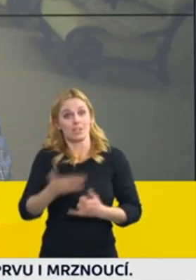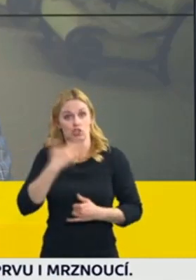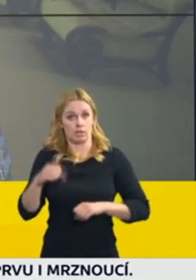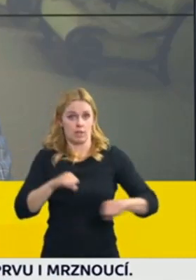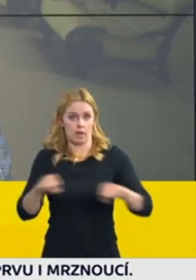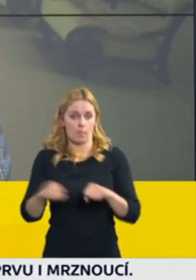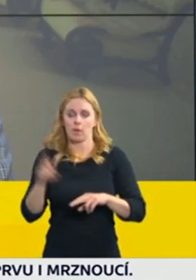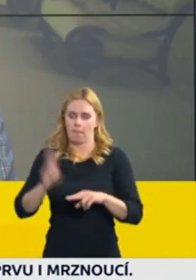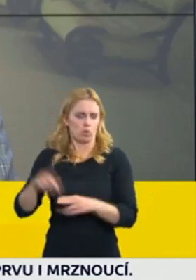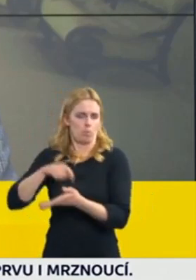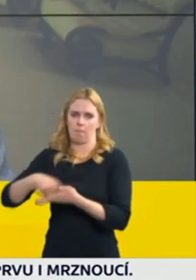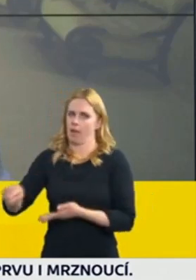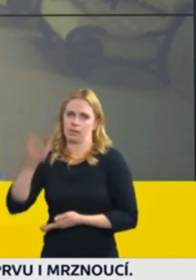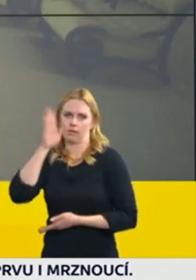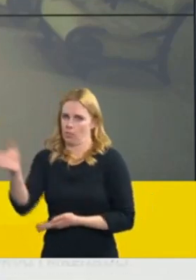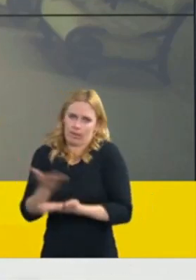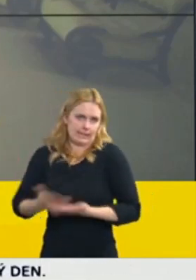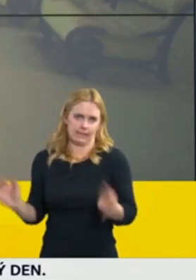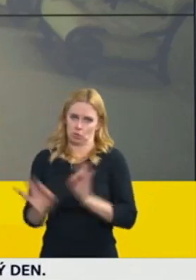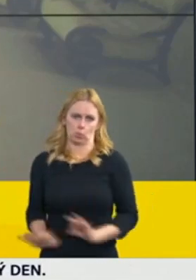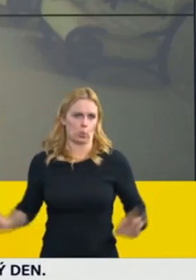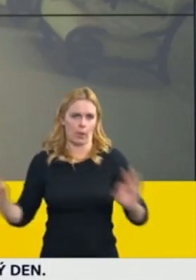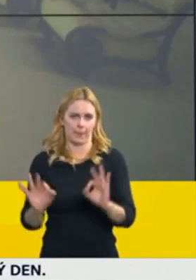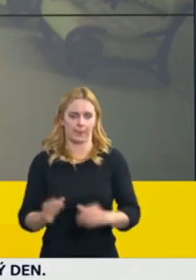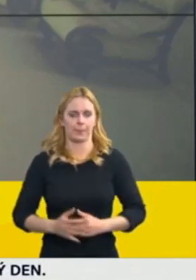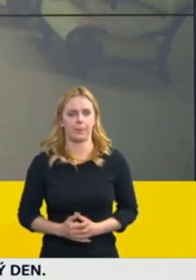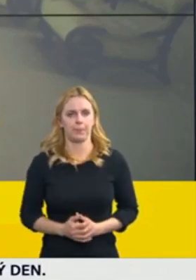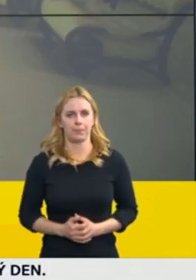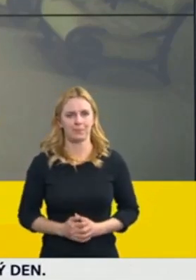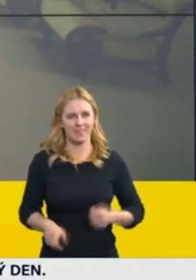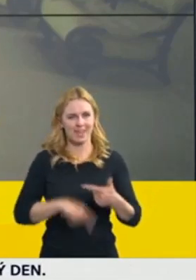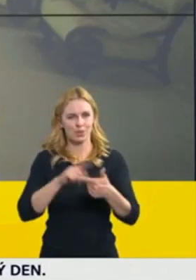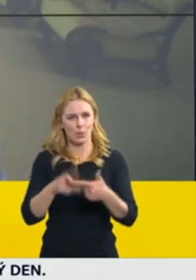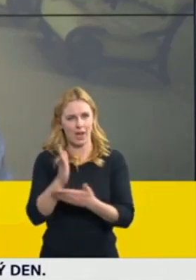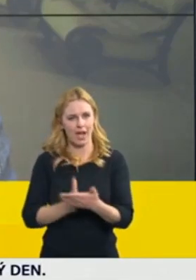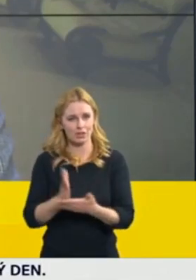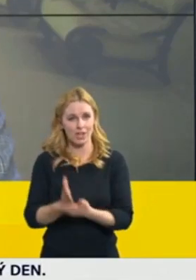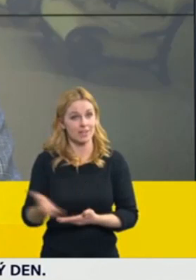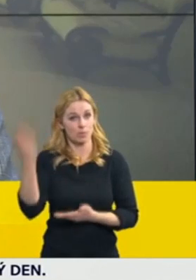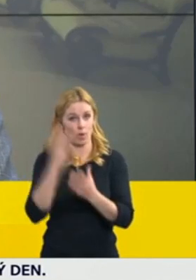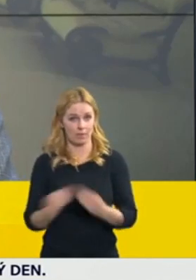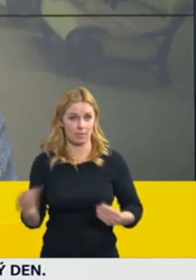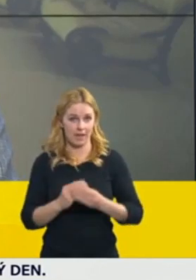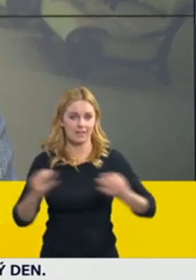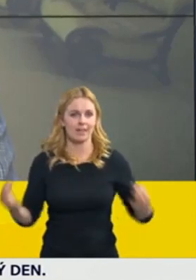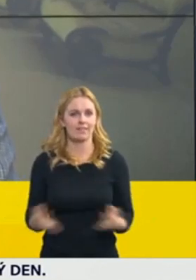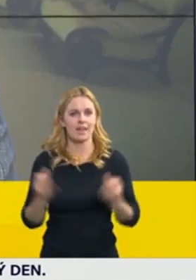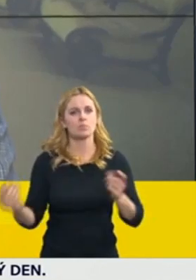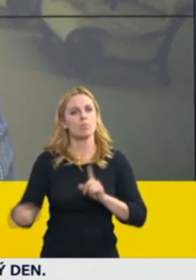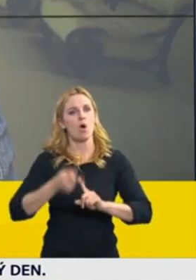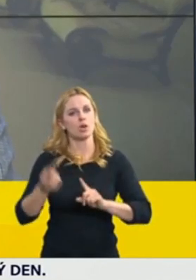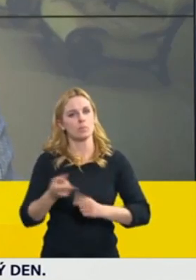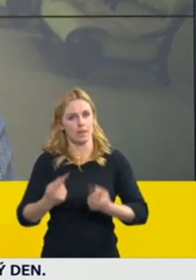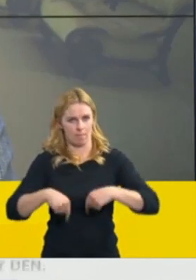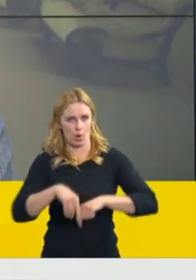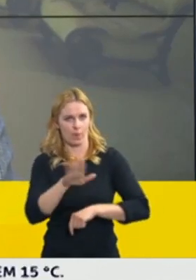ani korunu. Co se týká té druhé části, o které jsem hovořil, a to je ta podmínka pro návrat dětí do škol pandemický